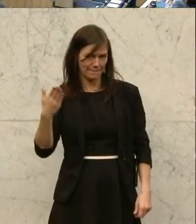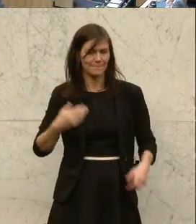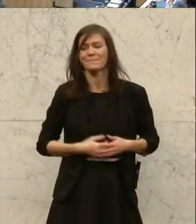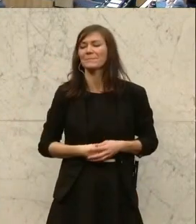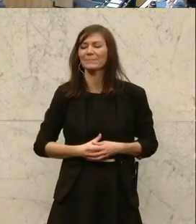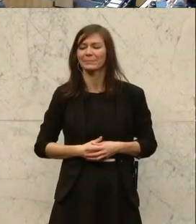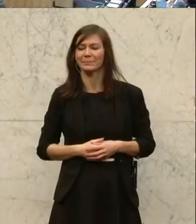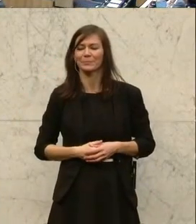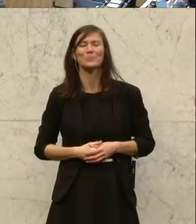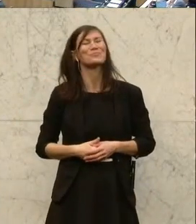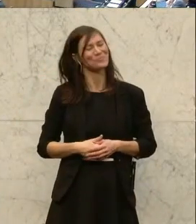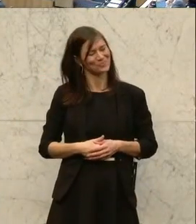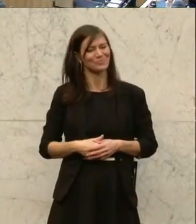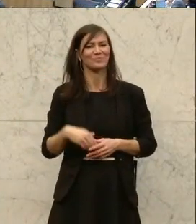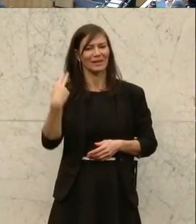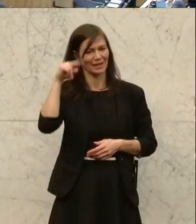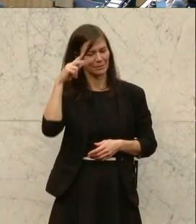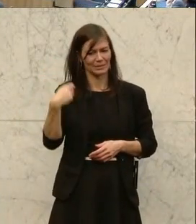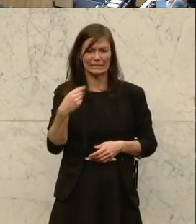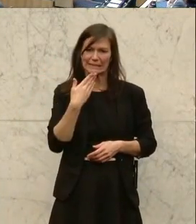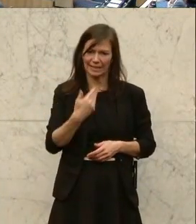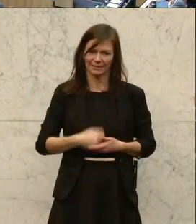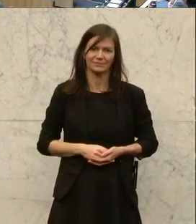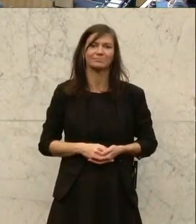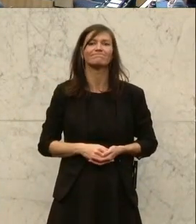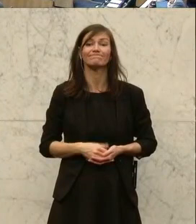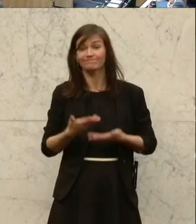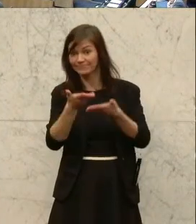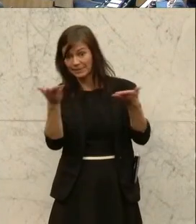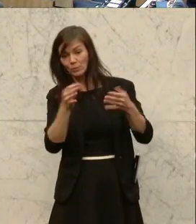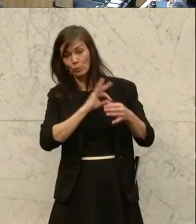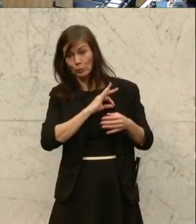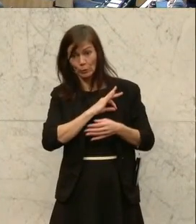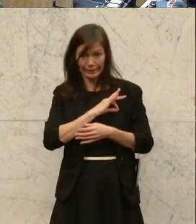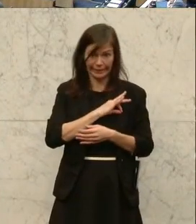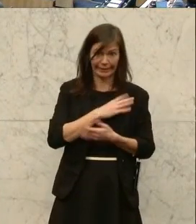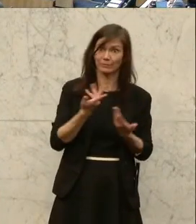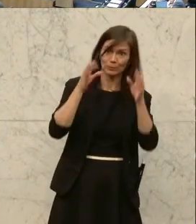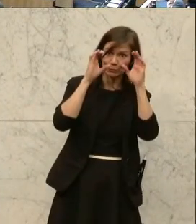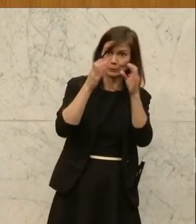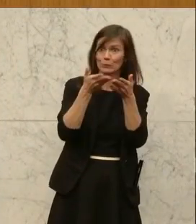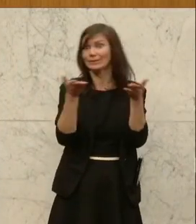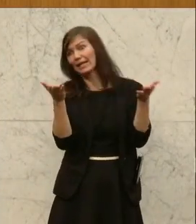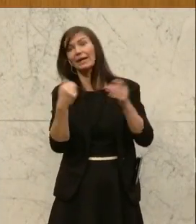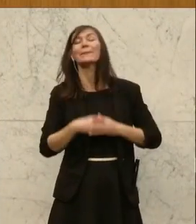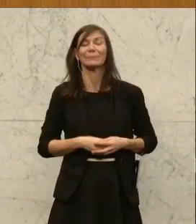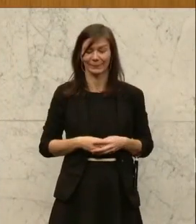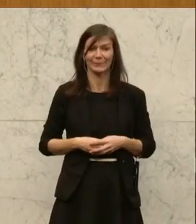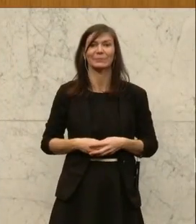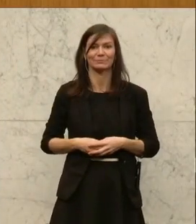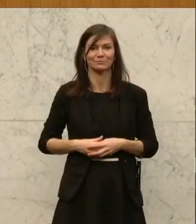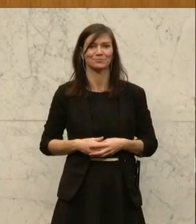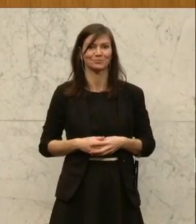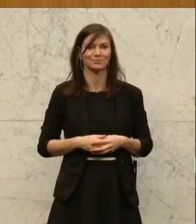ist auch Landwirtin aus dem Bezirk Wiener Neustadt, Landesbäuerin in Niederösterreich und Bundesbäuerin, also die